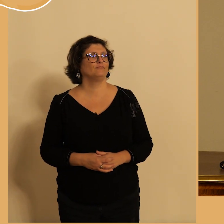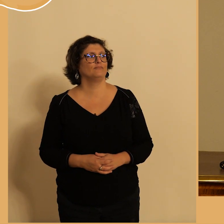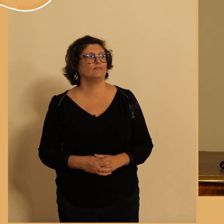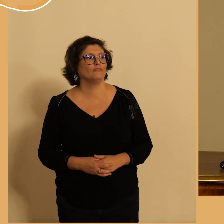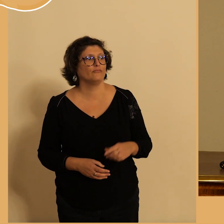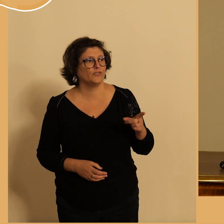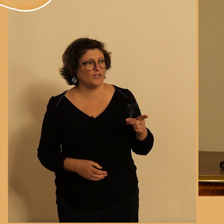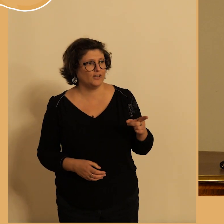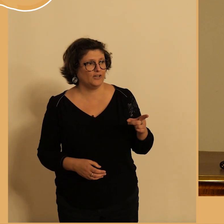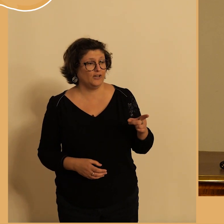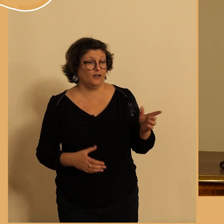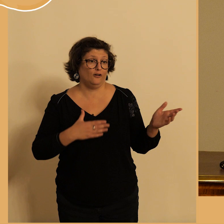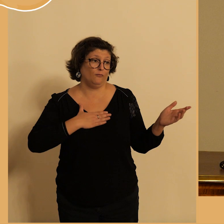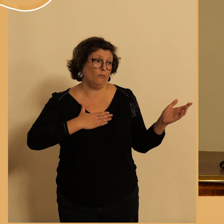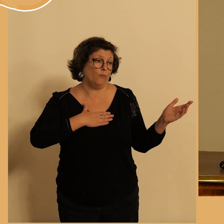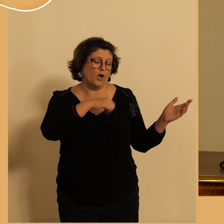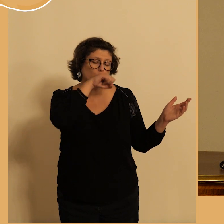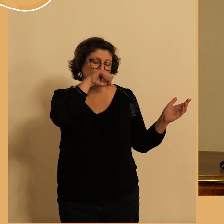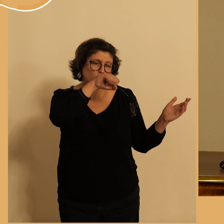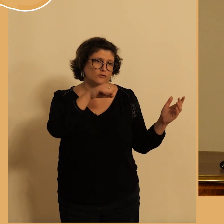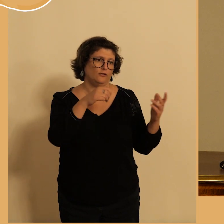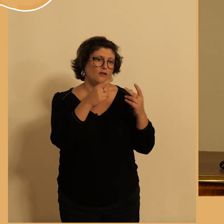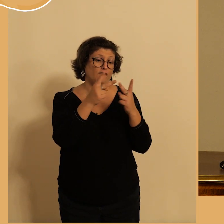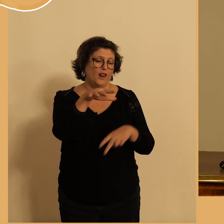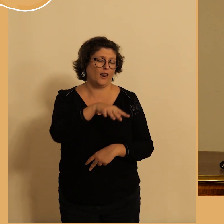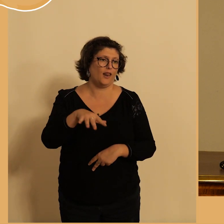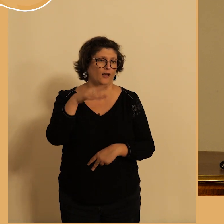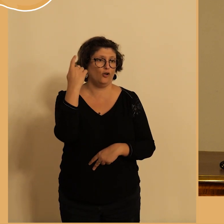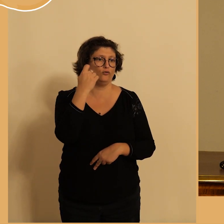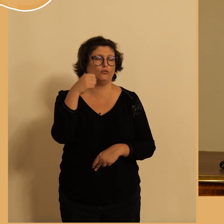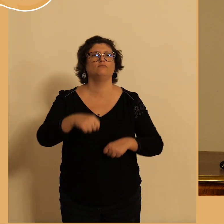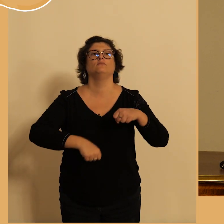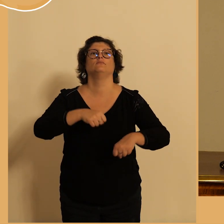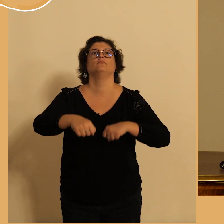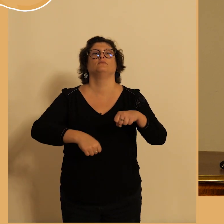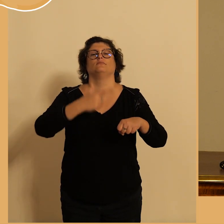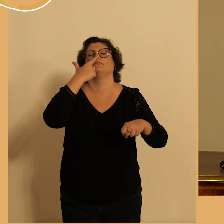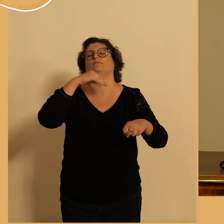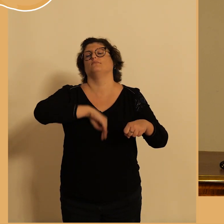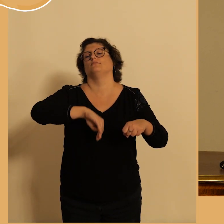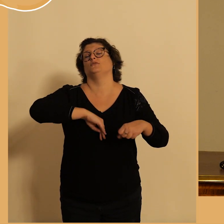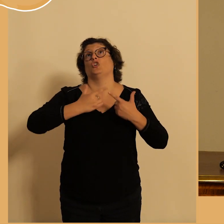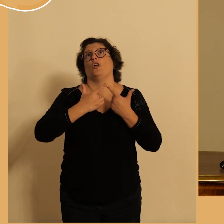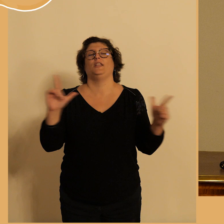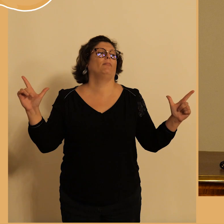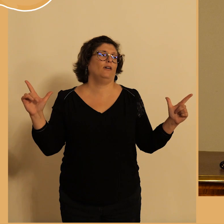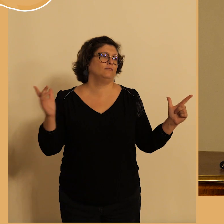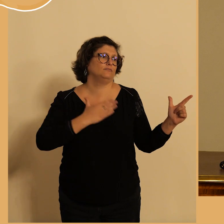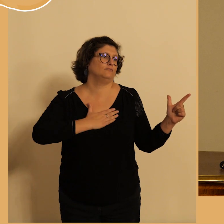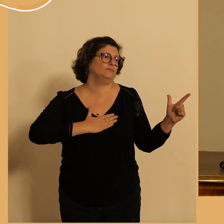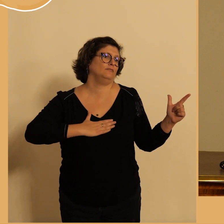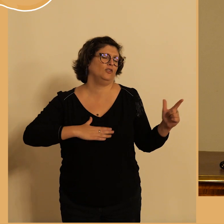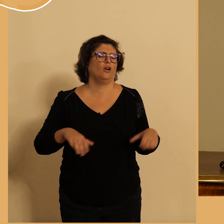j'habite Tour j'adore faire du vélo en ville parce que c'est la liberté on va à droite on s'arrête on redémarre